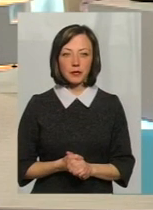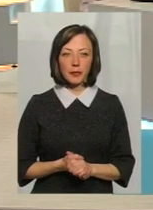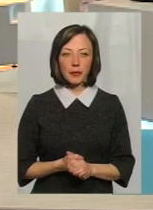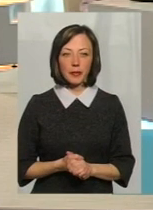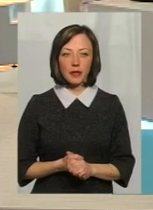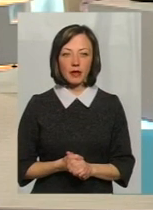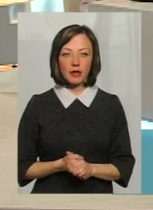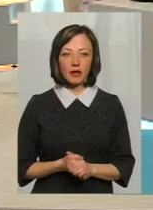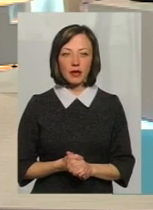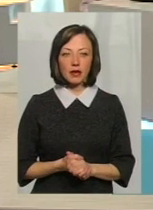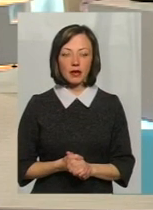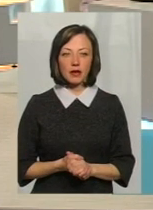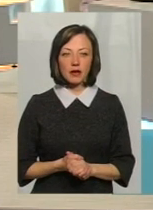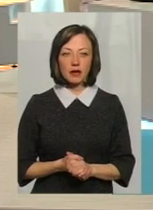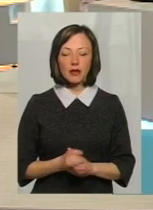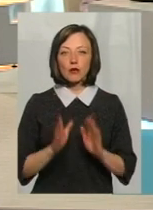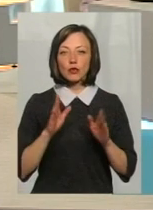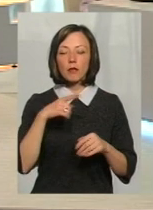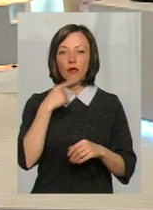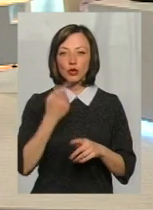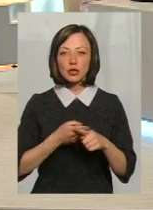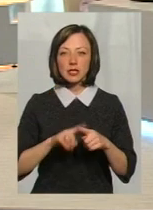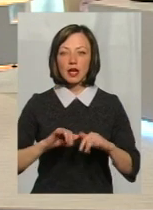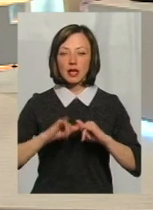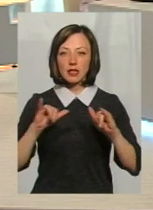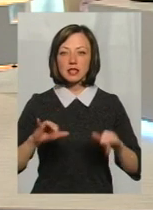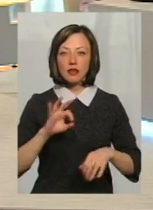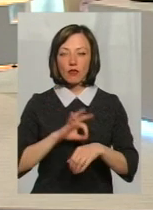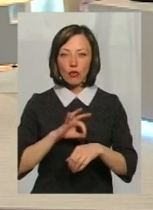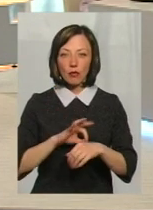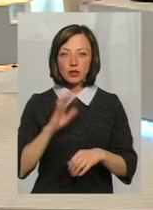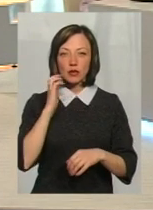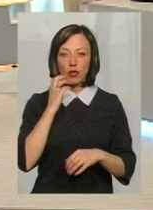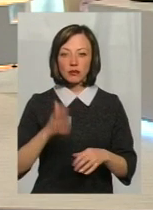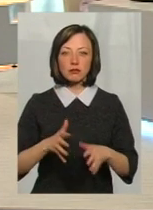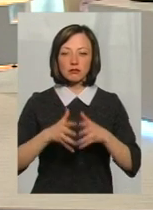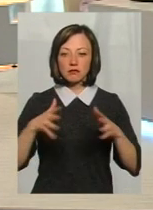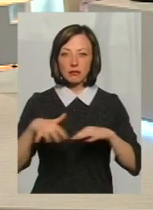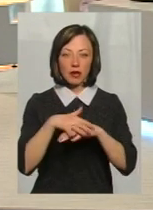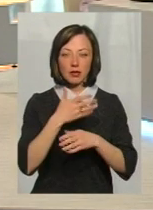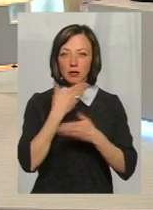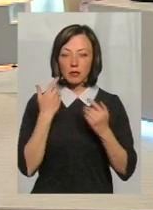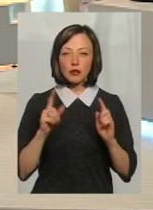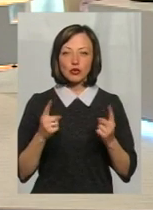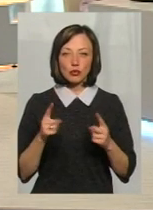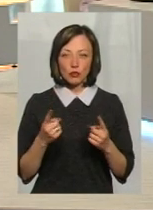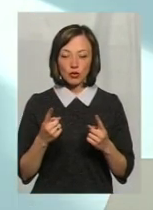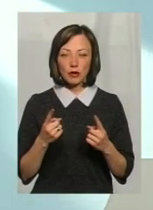ріст захворюваності. Говорити про серйозний спалах ми не будемо. Чому? Тому що